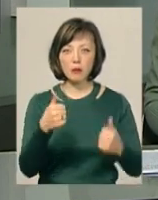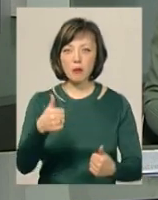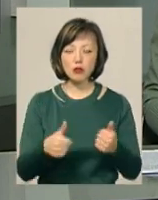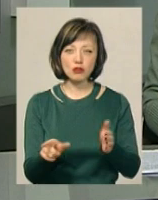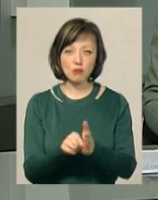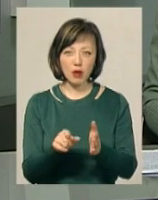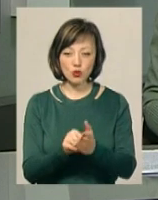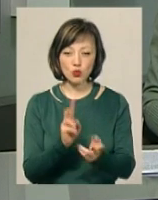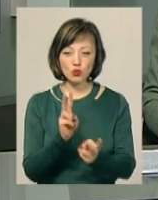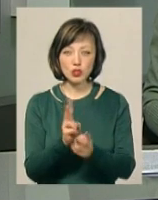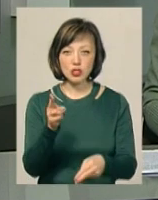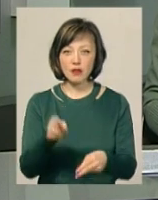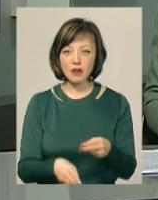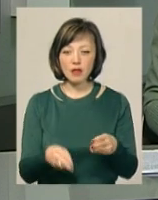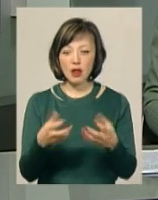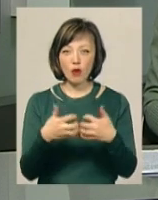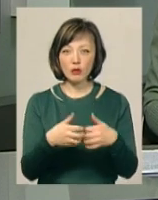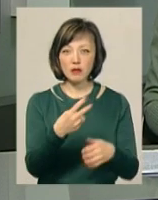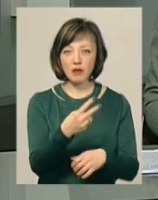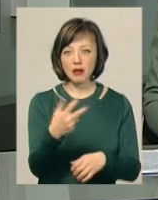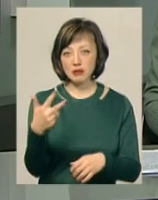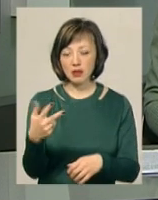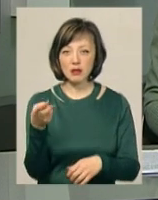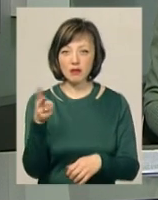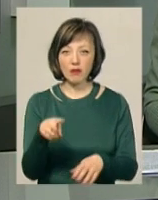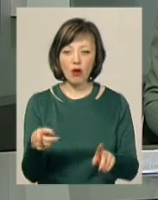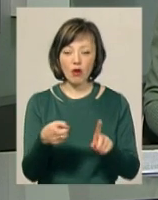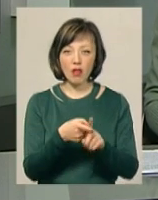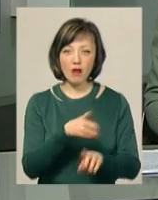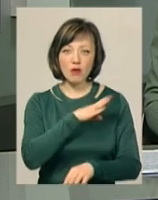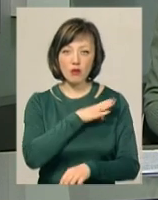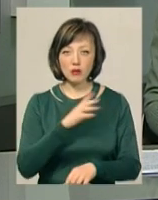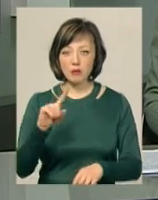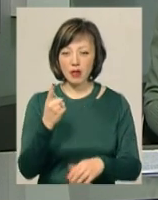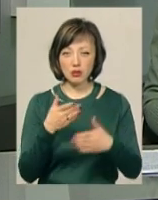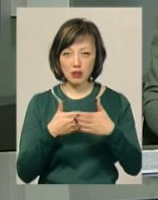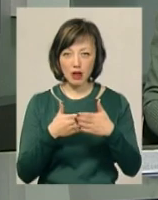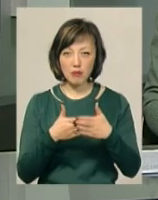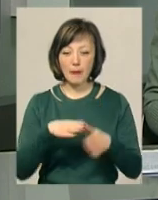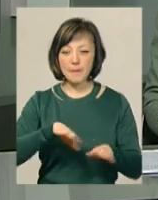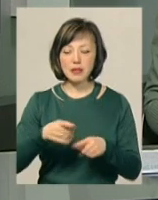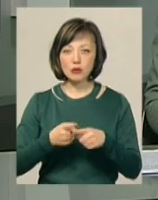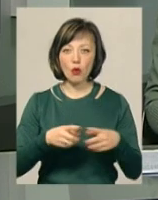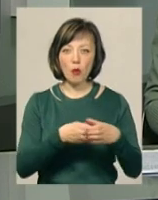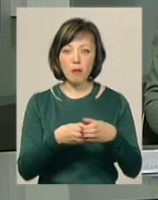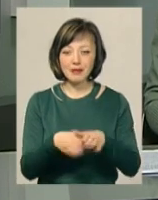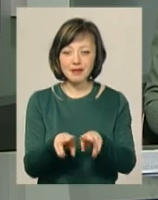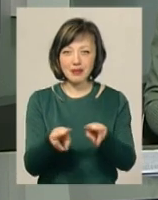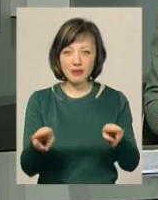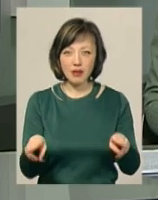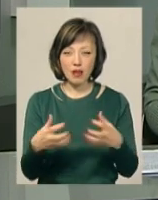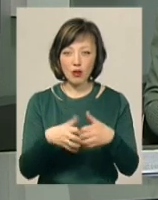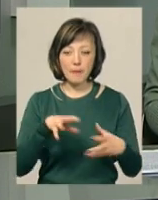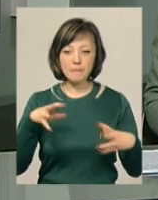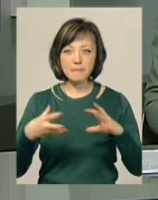спарингу. Зустріч завершилася з рахунком 2-3. Два гола ворота хмельничанам забили в першому таймі, після чого команди зрівняли рахунок.